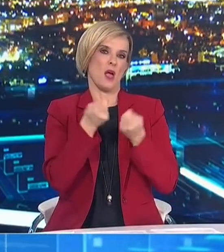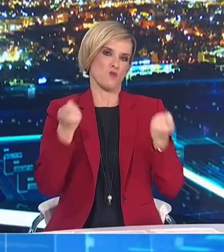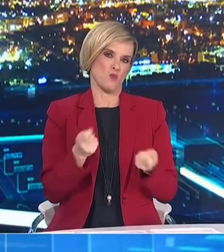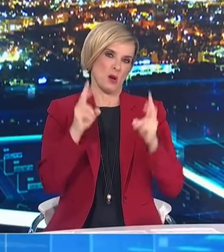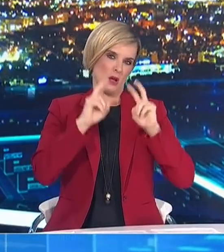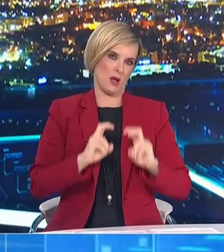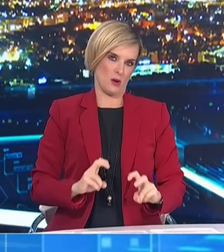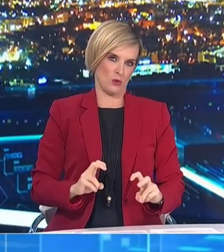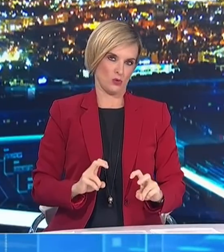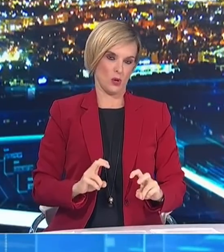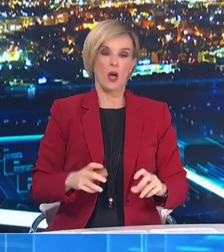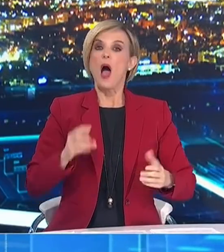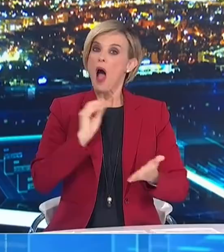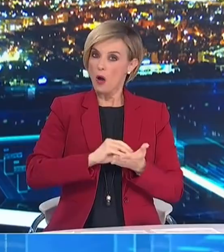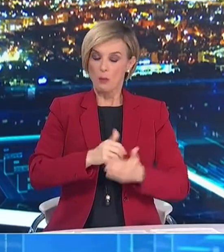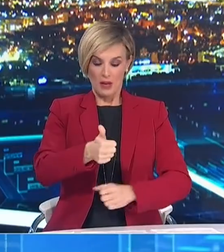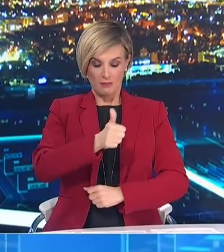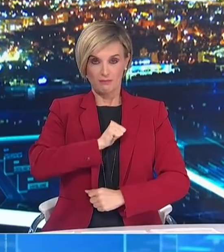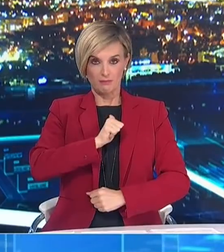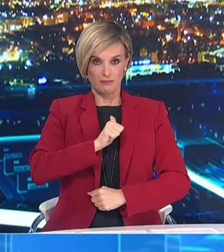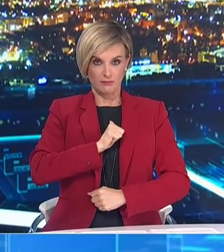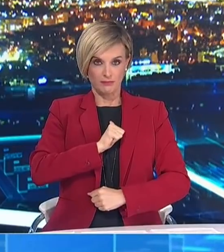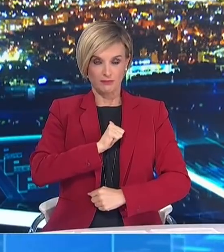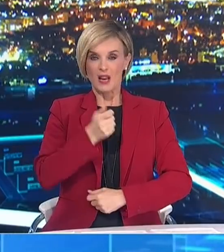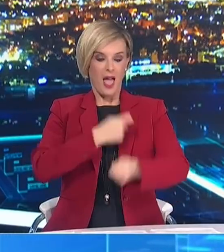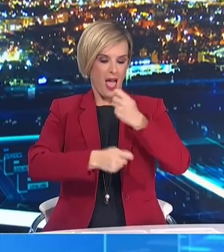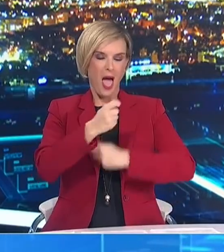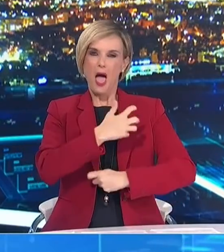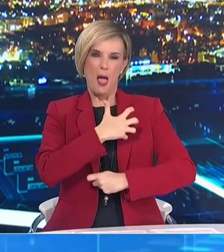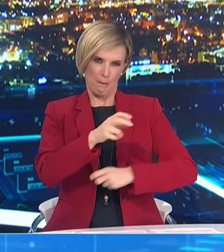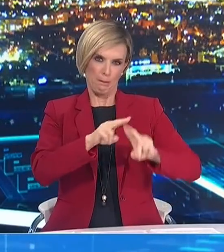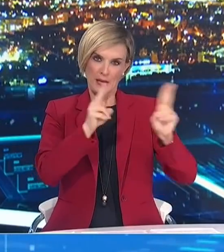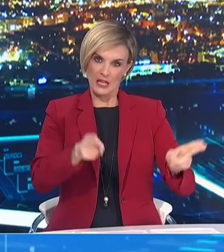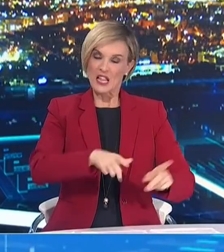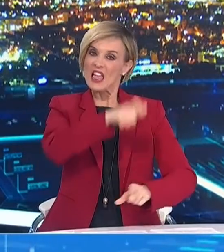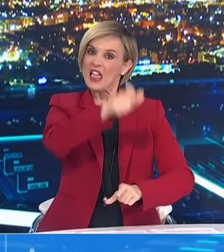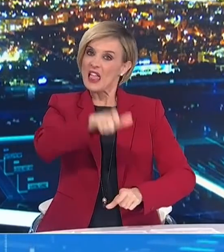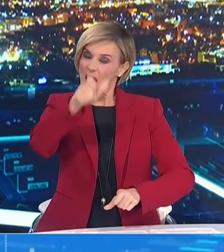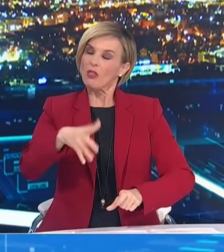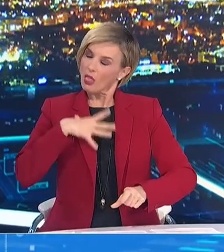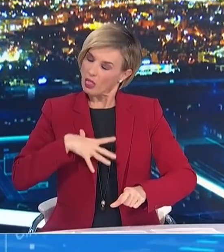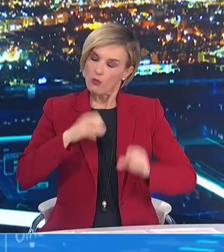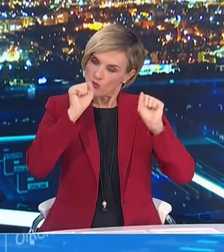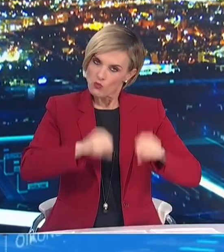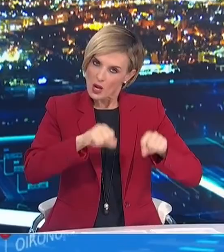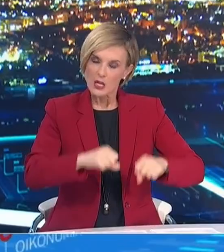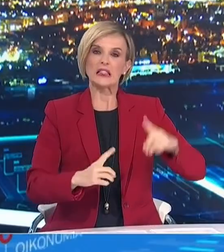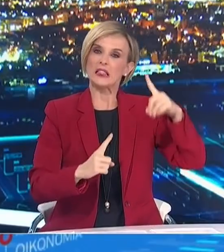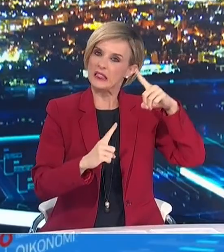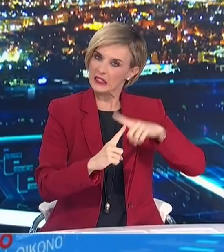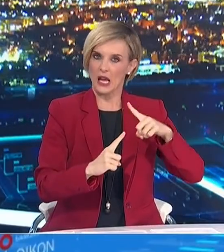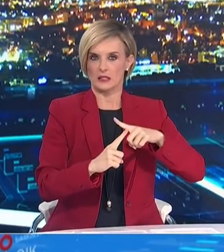μέσα, με πρωτοβουλία των ιδιοκτητών τους και για τη διενέργεια των περιοδικών αυτών ελέγχων θα ακολουθηθεί το μοντέλο 0-5-10,